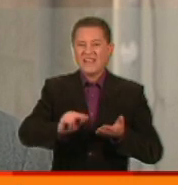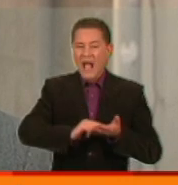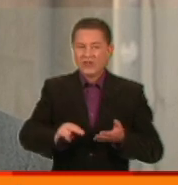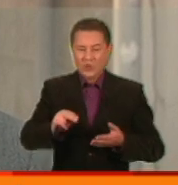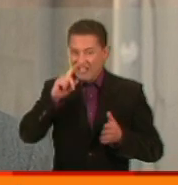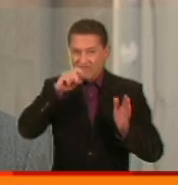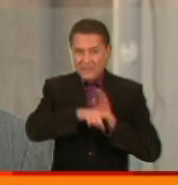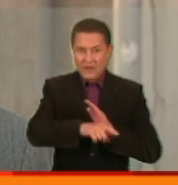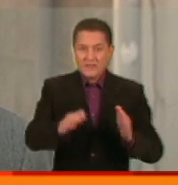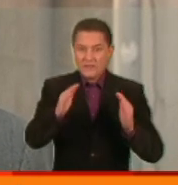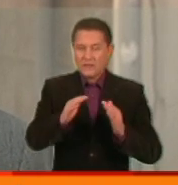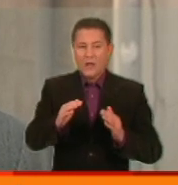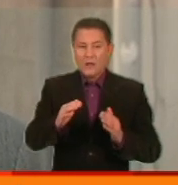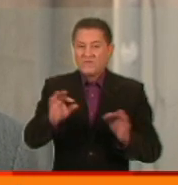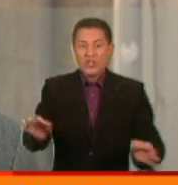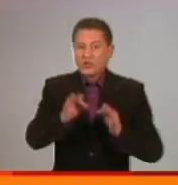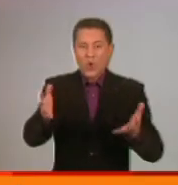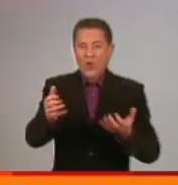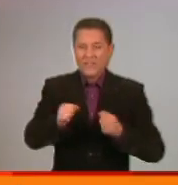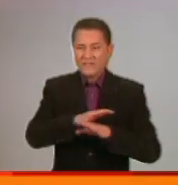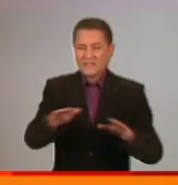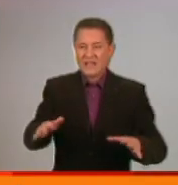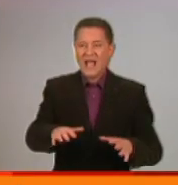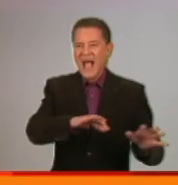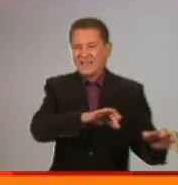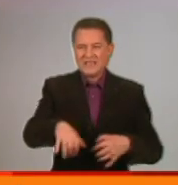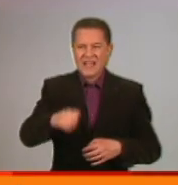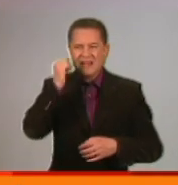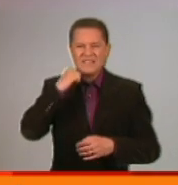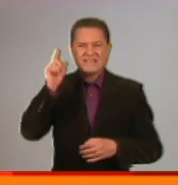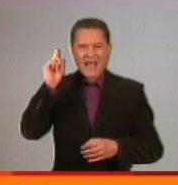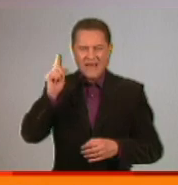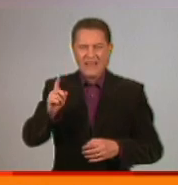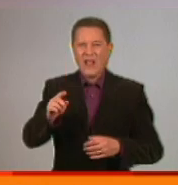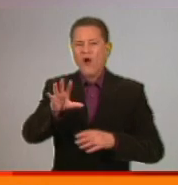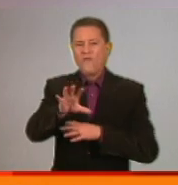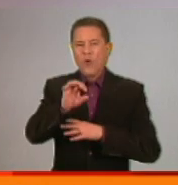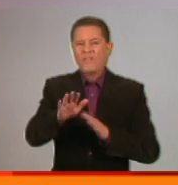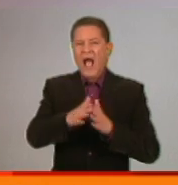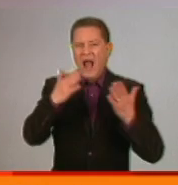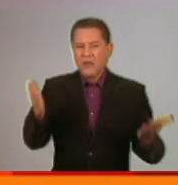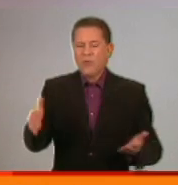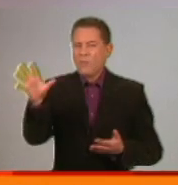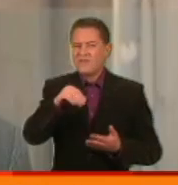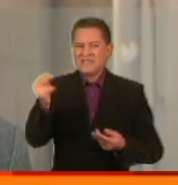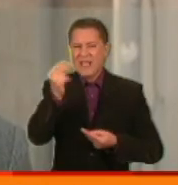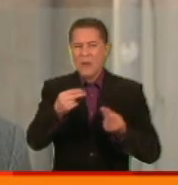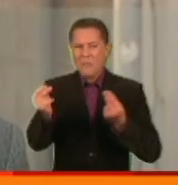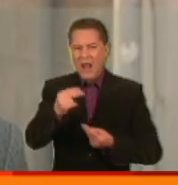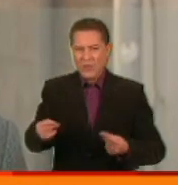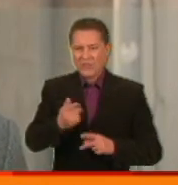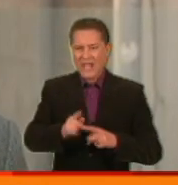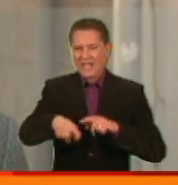тому що, в принципі, нічого не взяли. Але, наприклад, дістали старі дитячі мої фольт-альбоми і малюнки, які просто порвали на